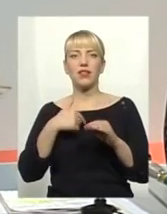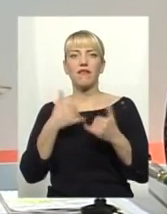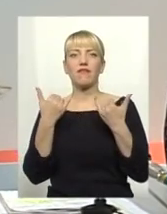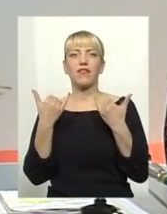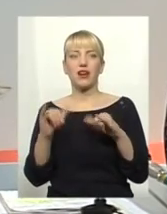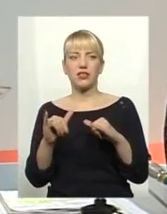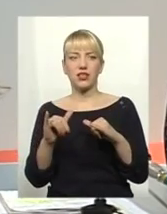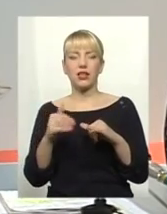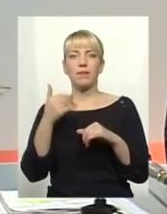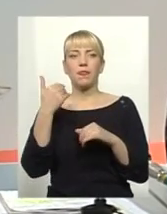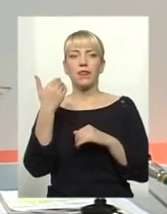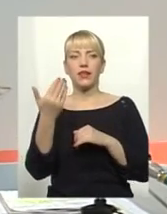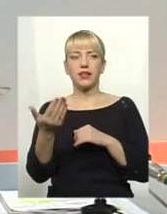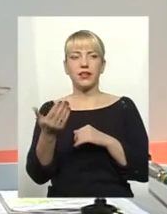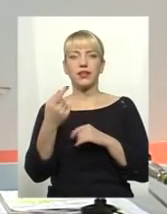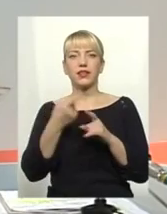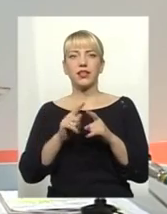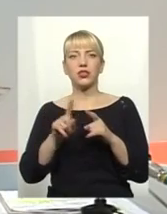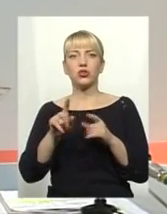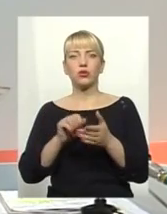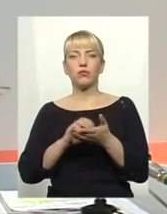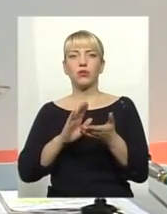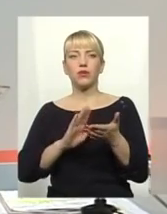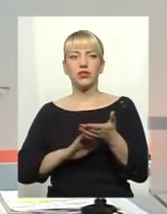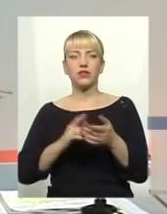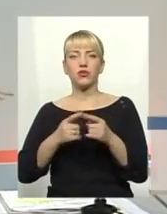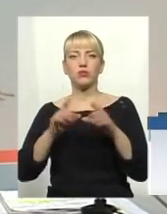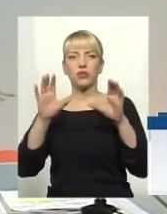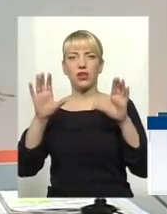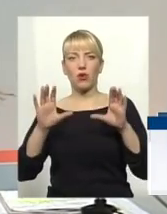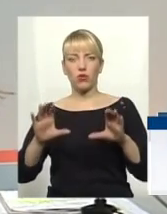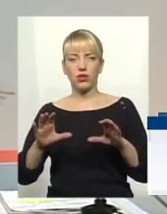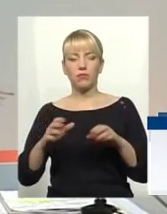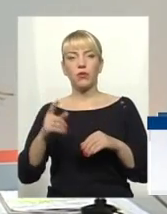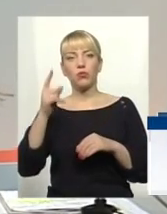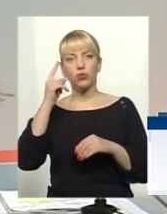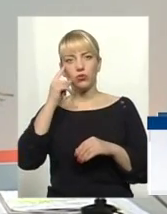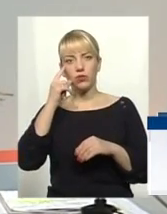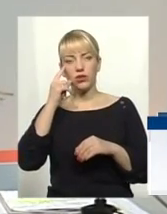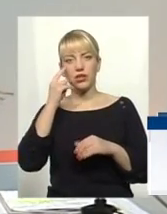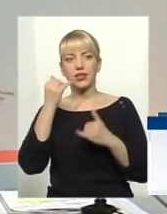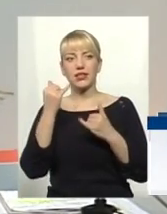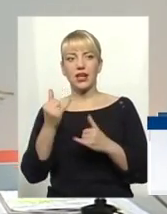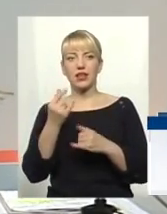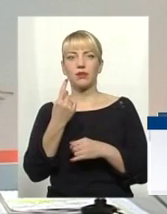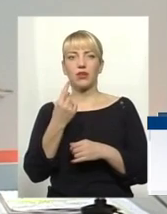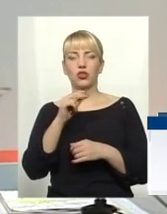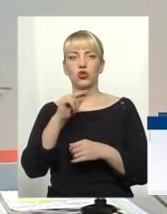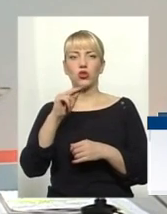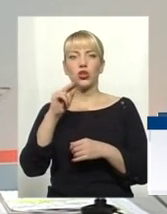те, що приписано в цьому законі. От вдумайтесь, от зараз, з 1-го числа,